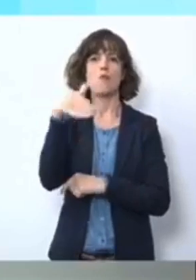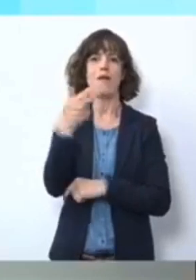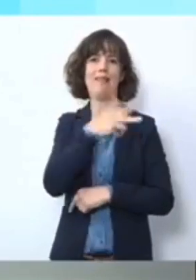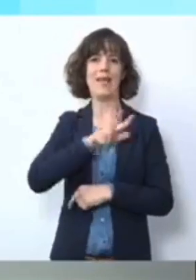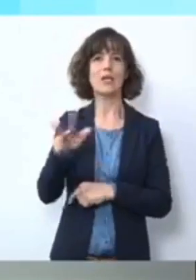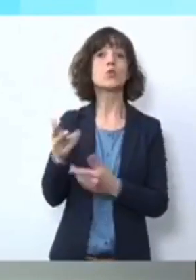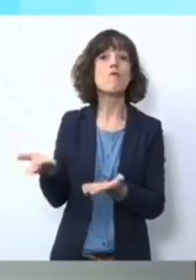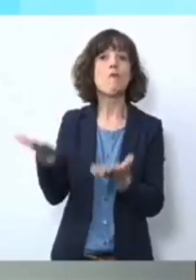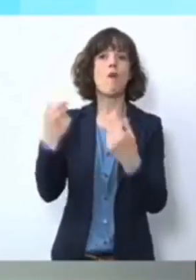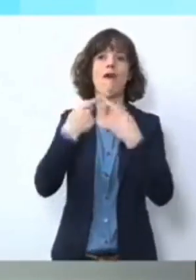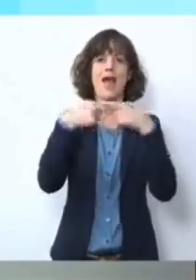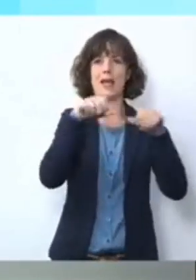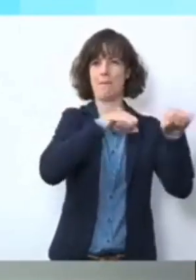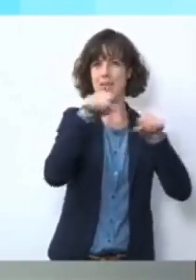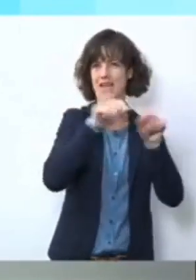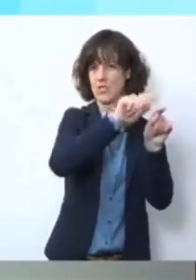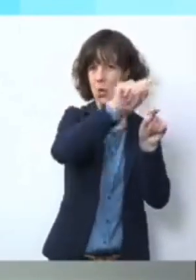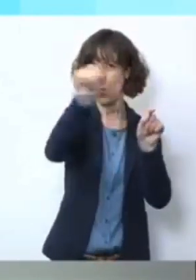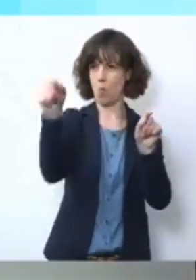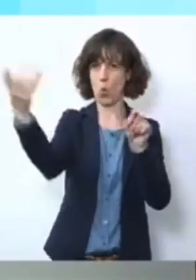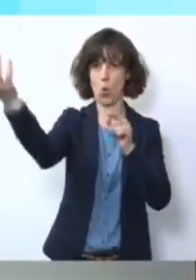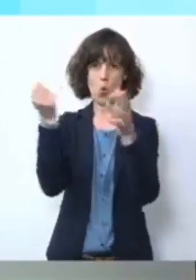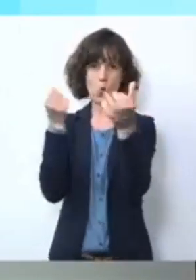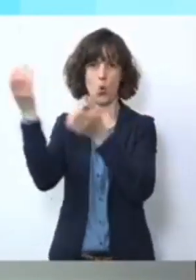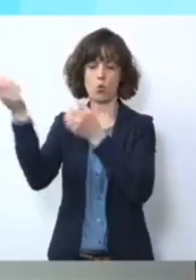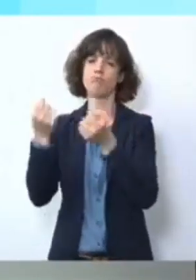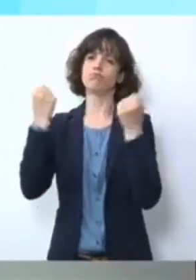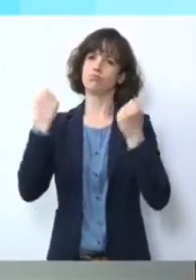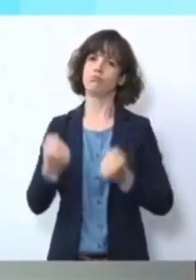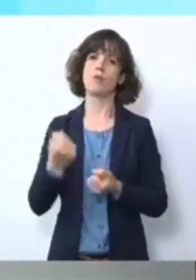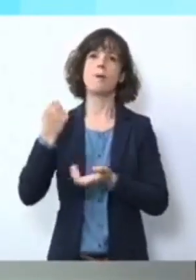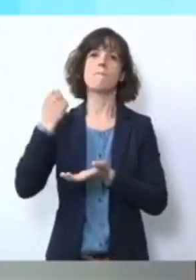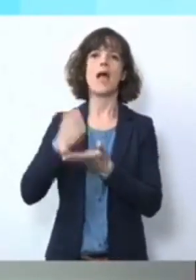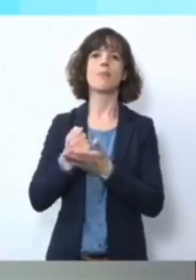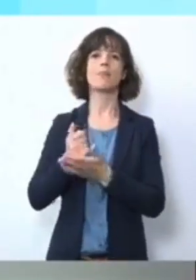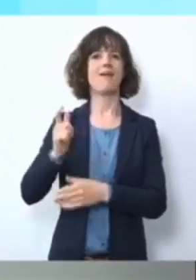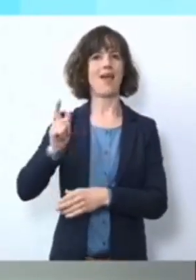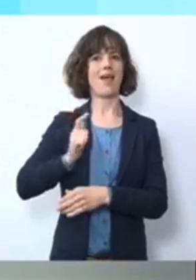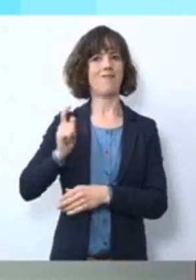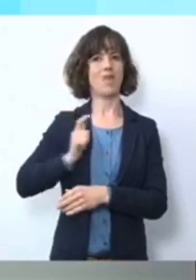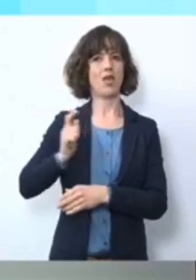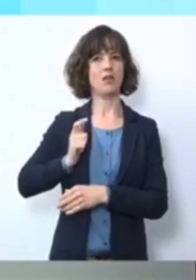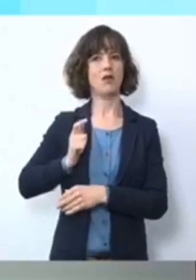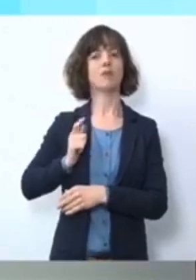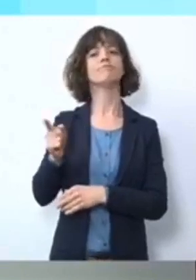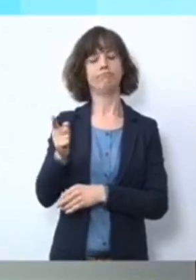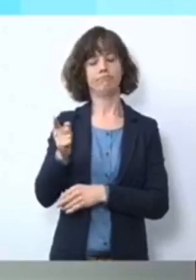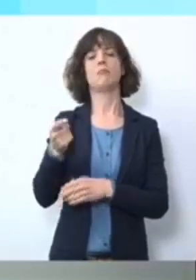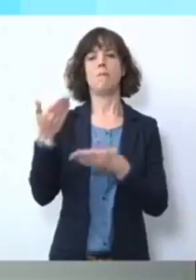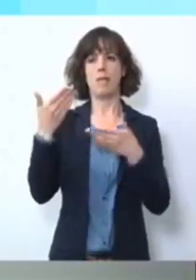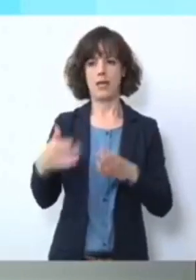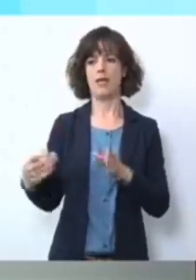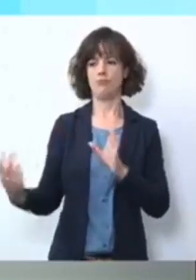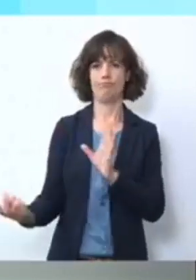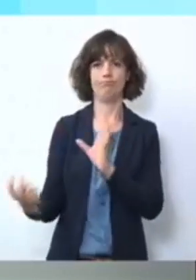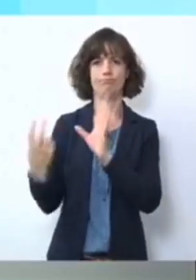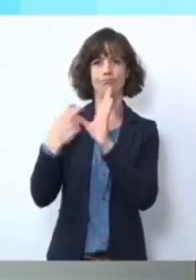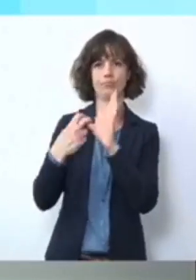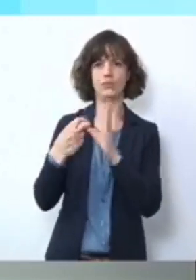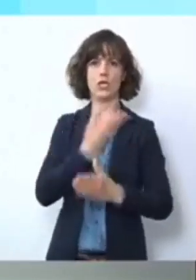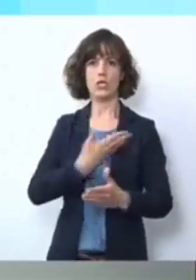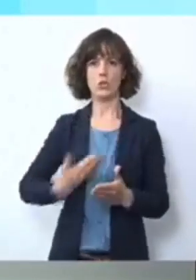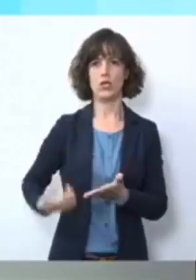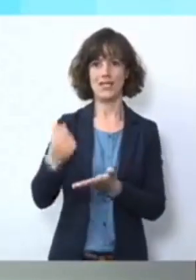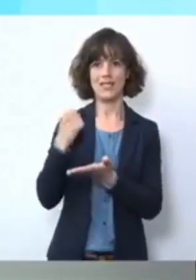Ministerien. Zum Großteil sind es Beamten, Anwärter, die hier uns unterstützen bei den Gesundheitsämtern. Da konnten